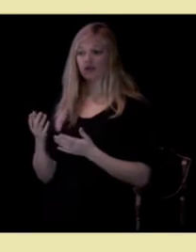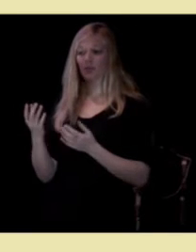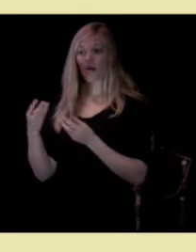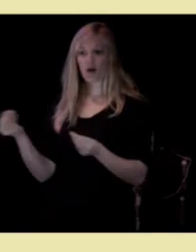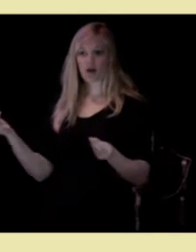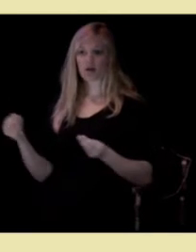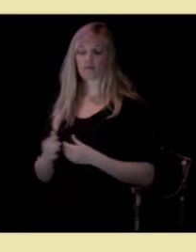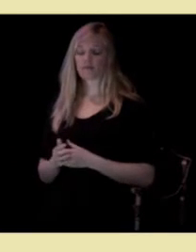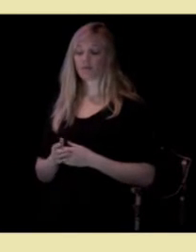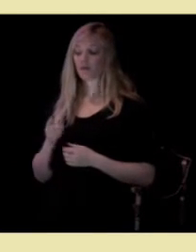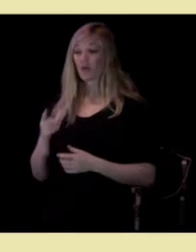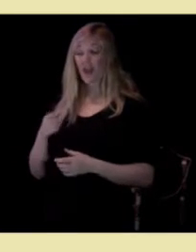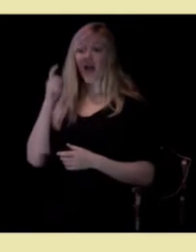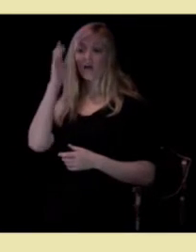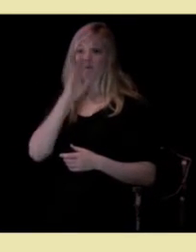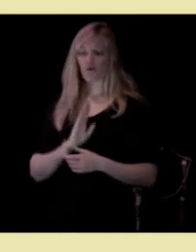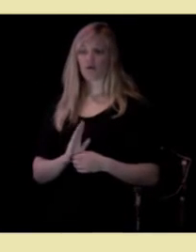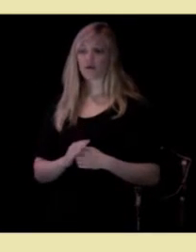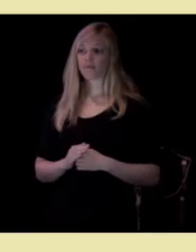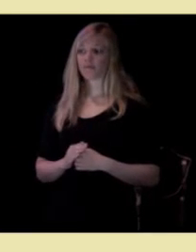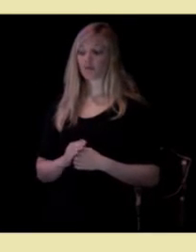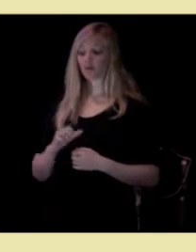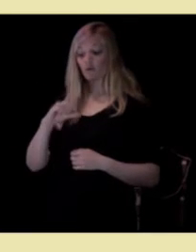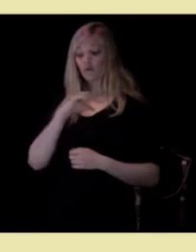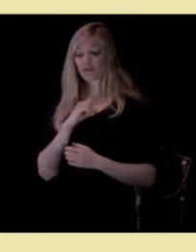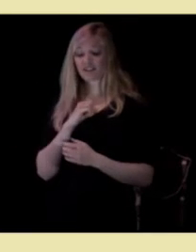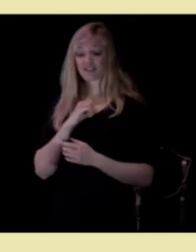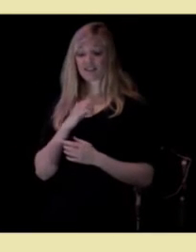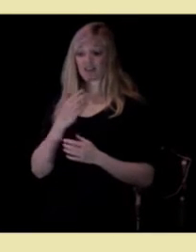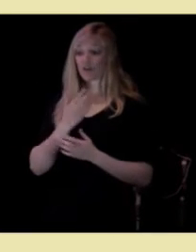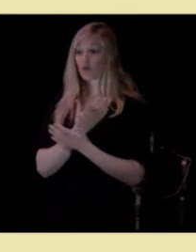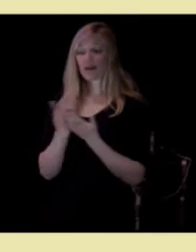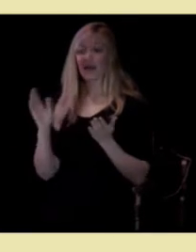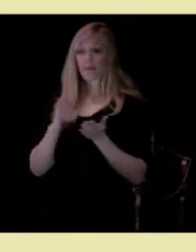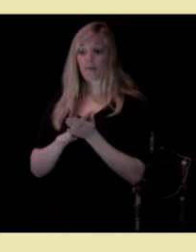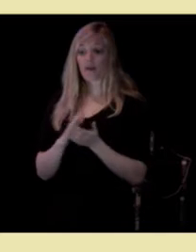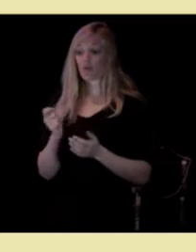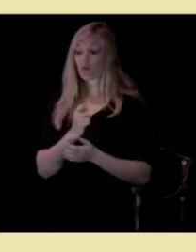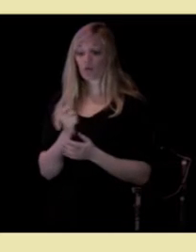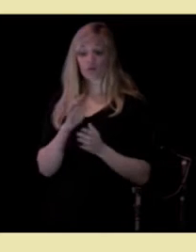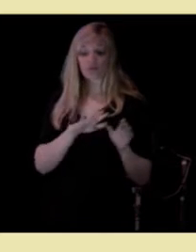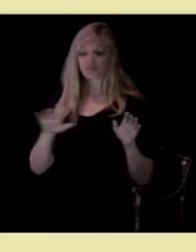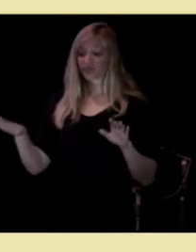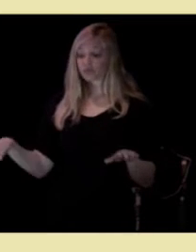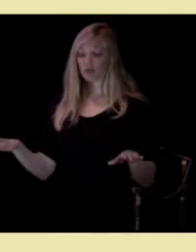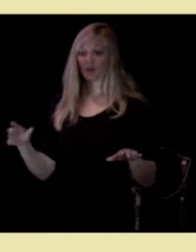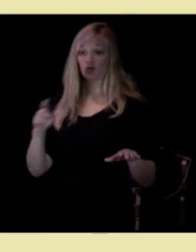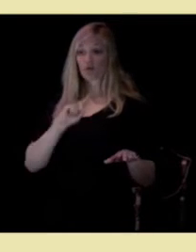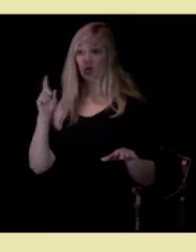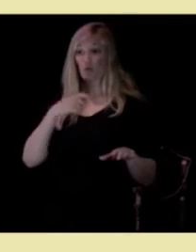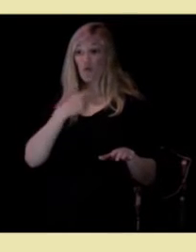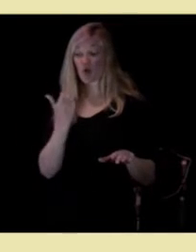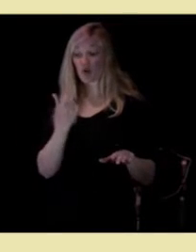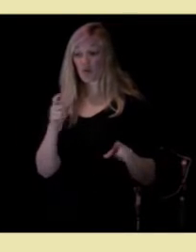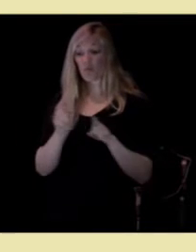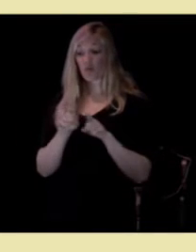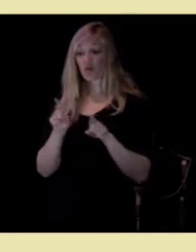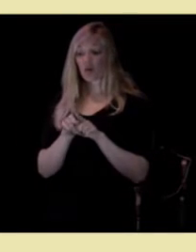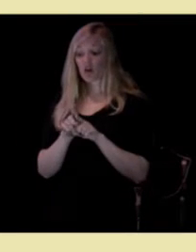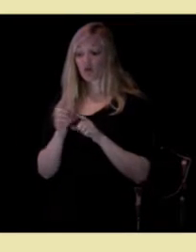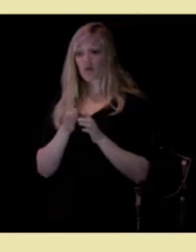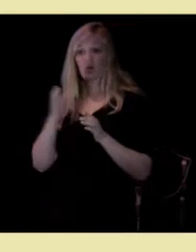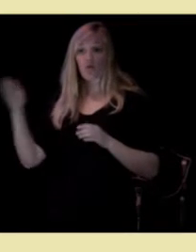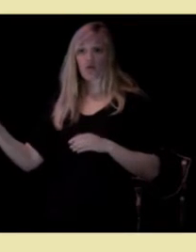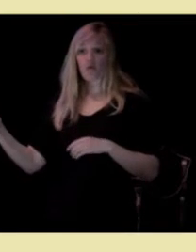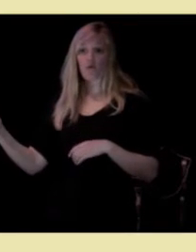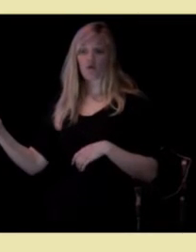veldig alvorlig. For faller du mellom alle stoler som ung er det veldig stor fare for at du faller utenfor.